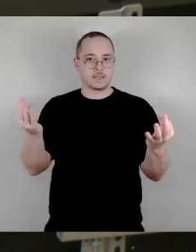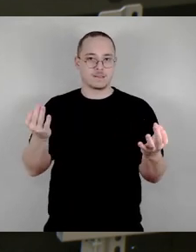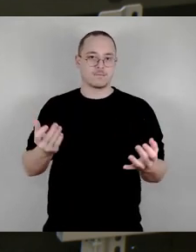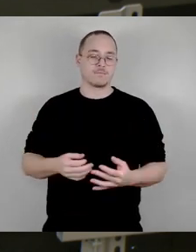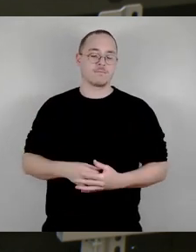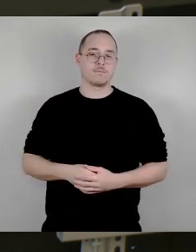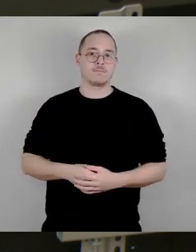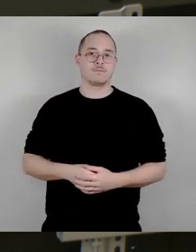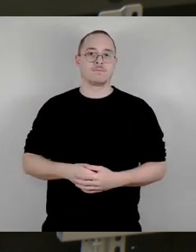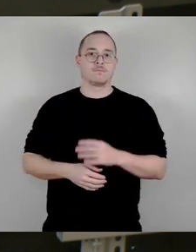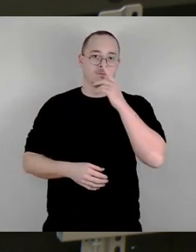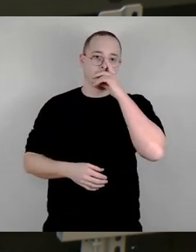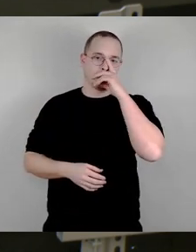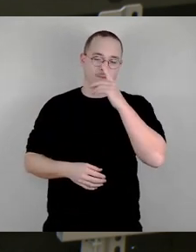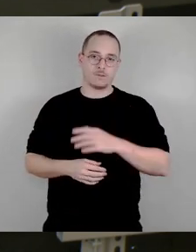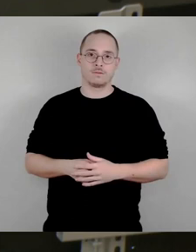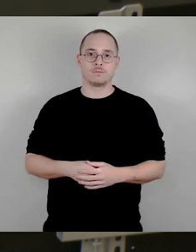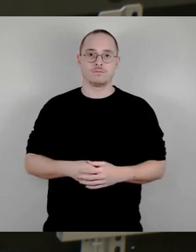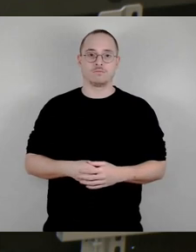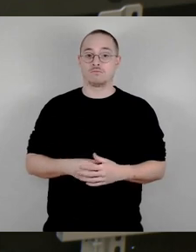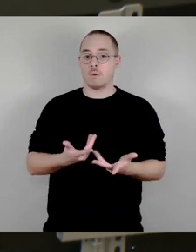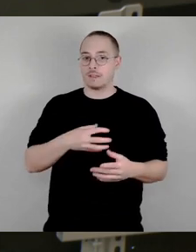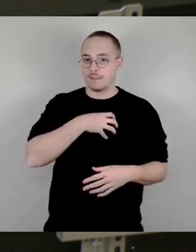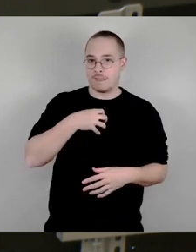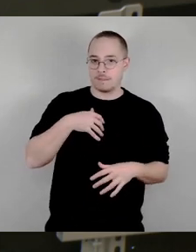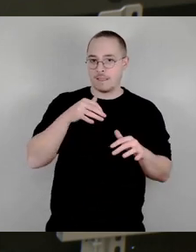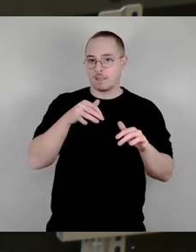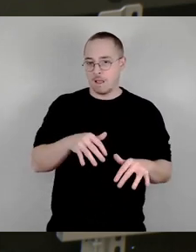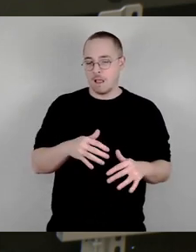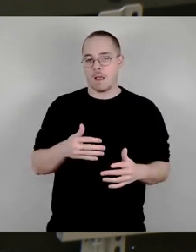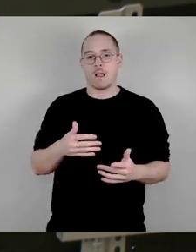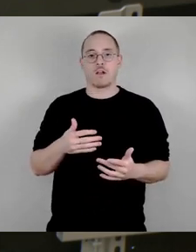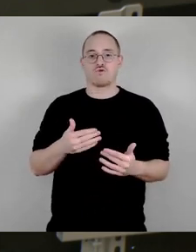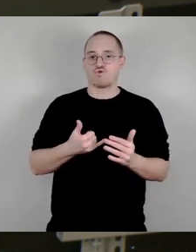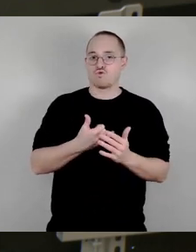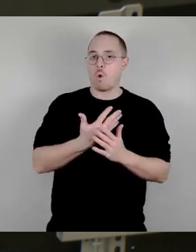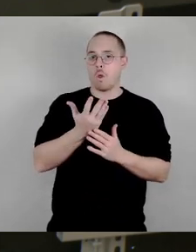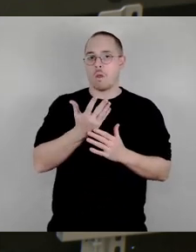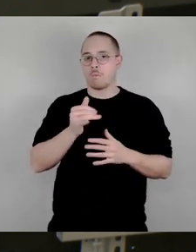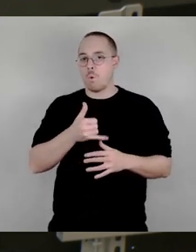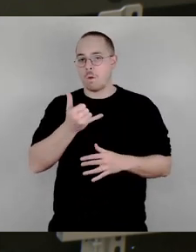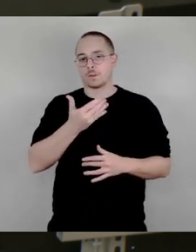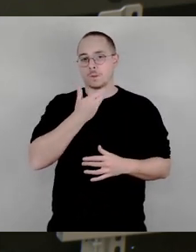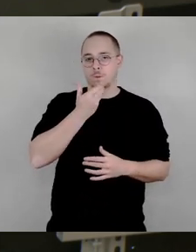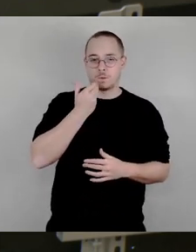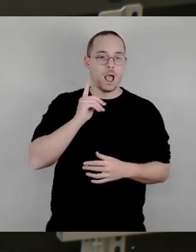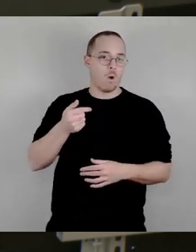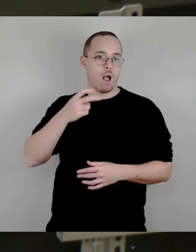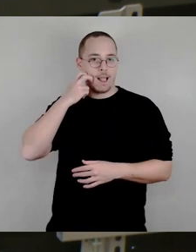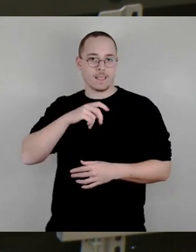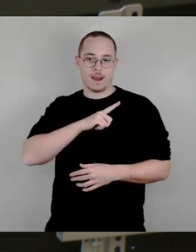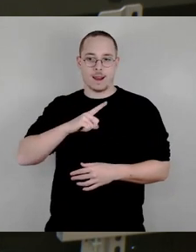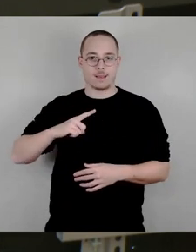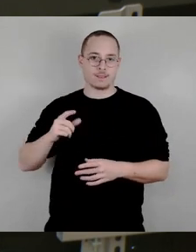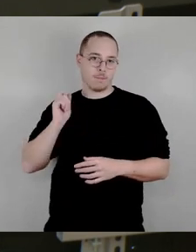am Ende auch im alten Leipziger Bahnhof über diese städtischen, neuen städtischen Flächen, Baugemeinschaften